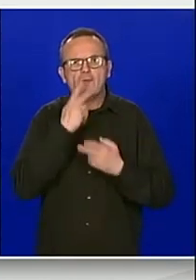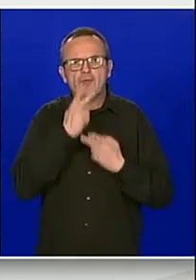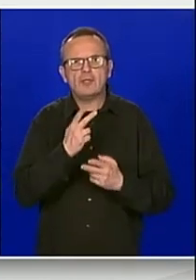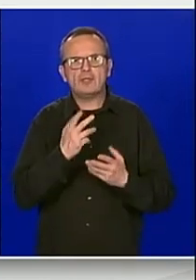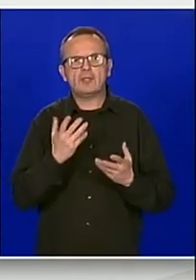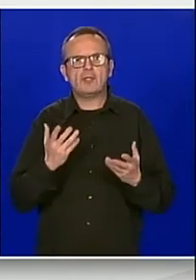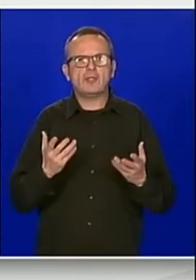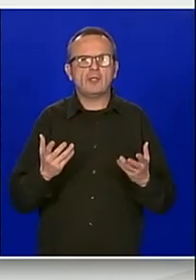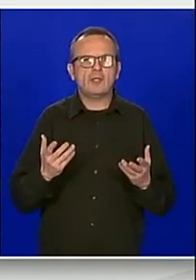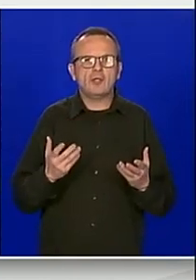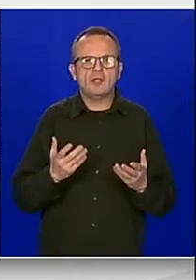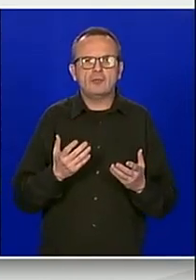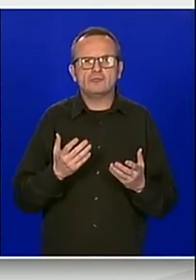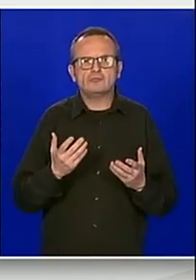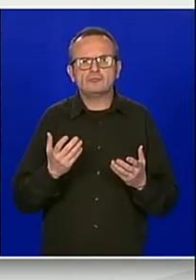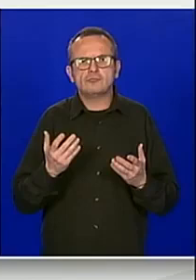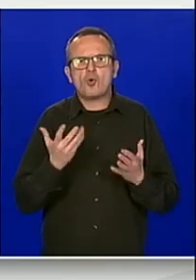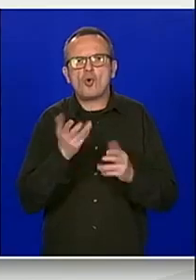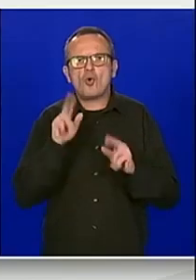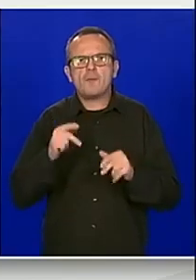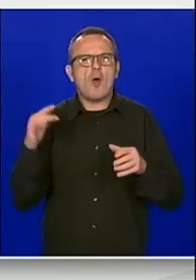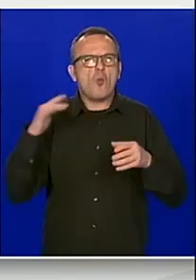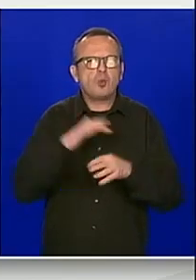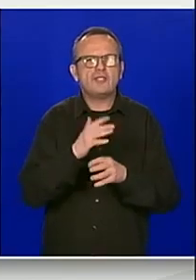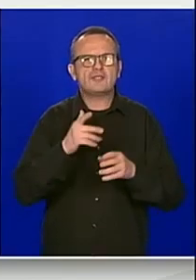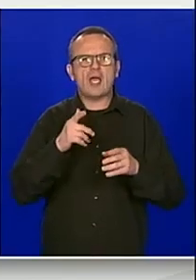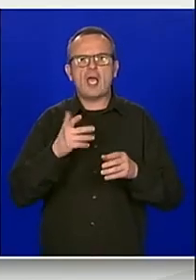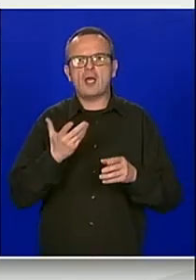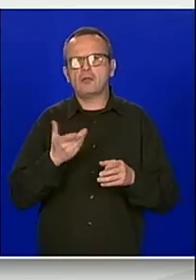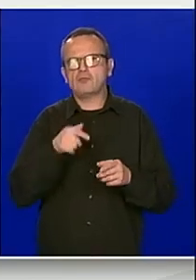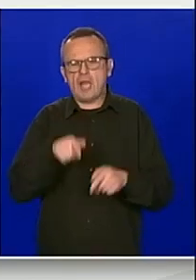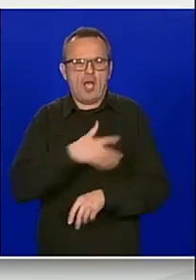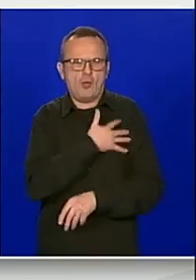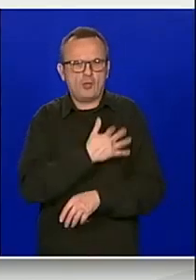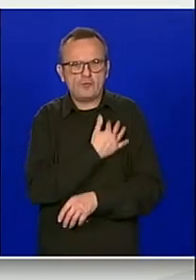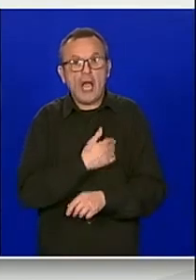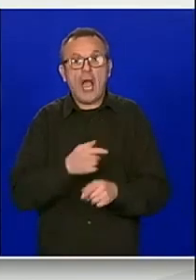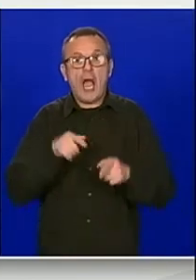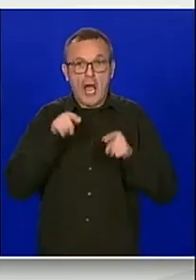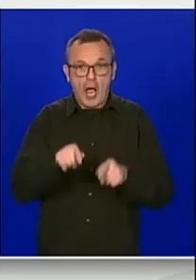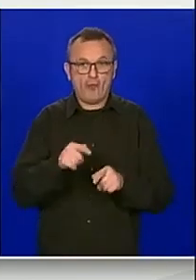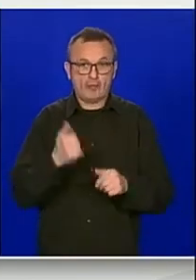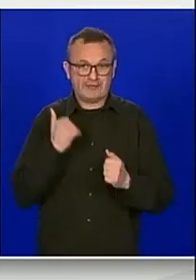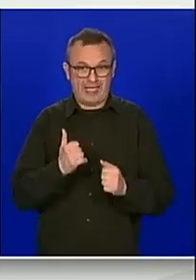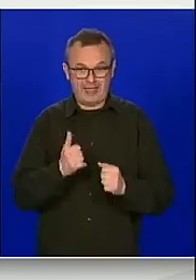u Republici Hrvatskoj, što u slučaju ove inicijative nije razvidno. Hvala vam lijepa.